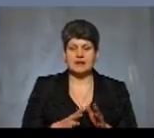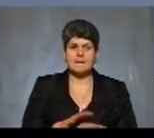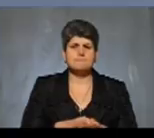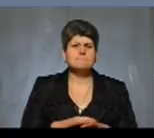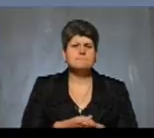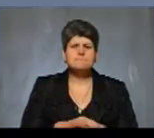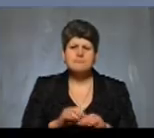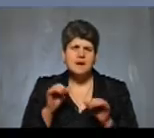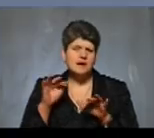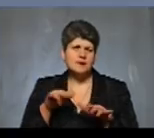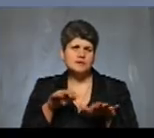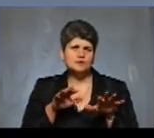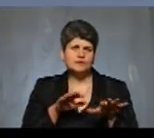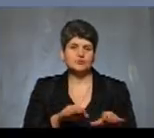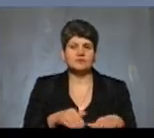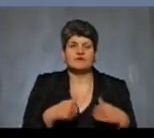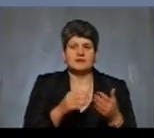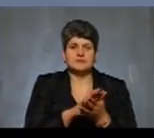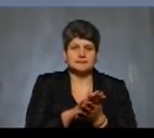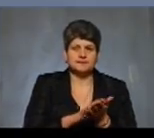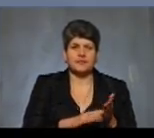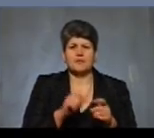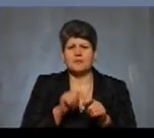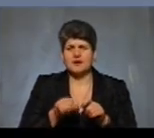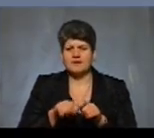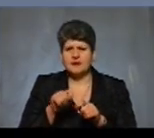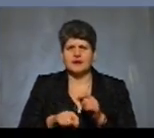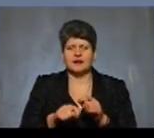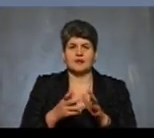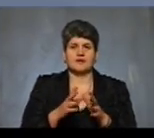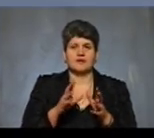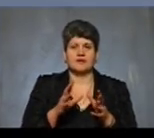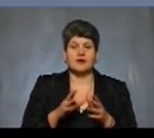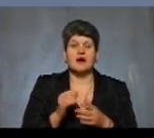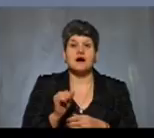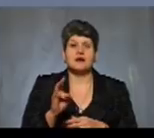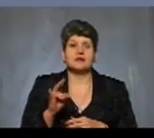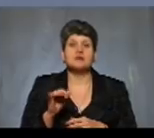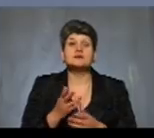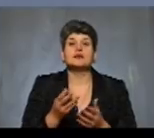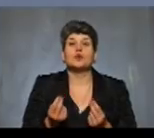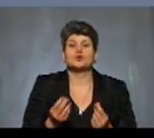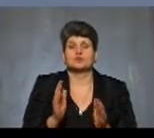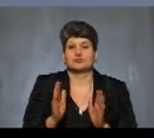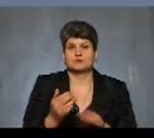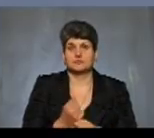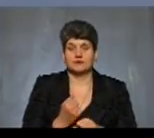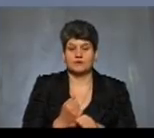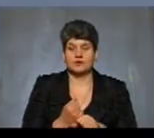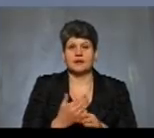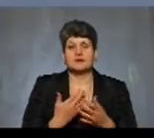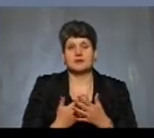будуть звертатися, потім будуть ці перевірки, аналізи, за чий кошти не будуть відбуватися, і потім навіть при